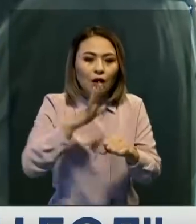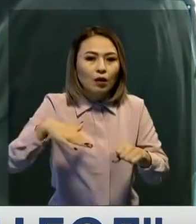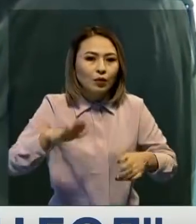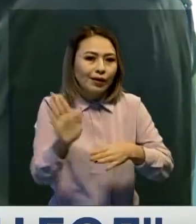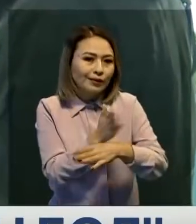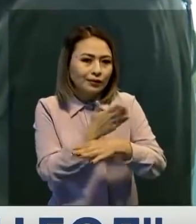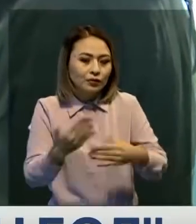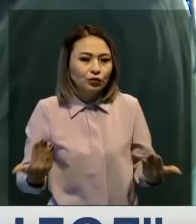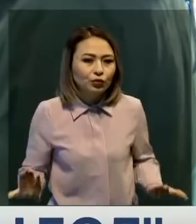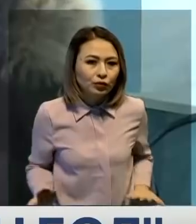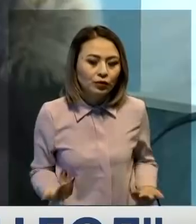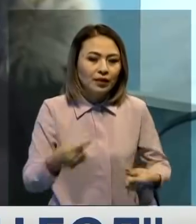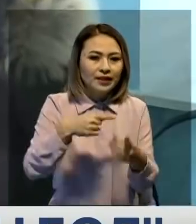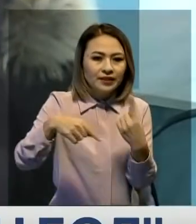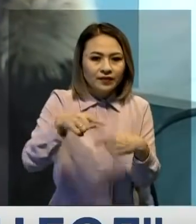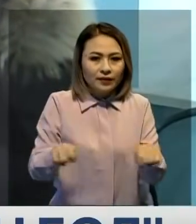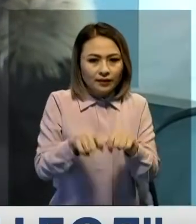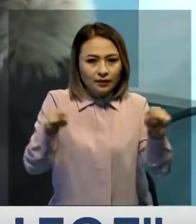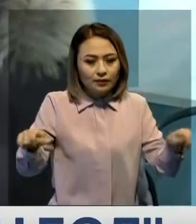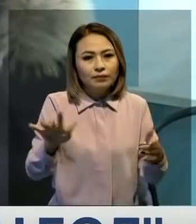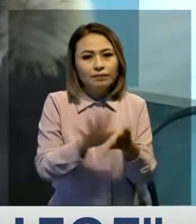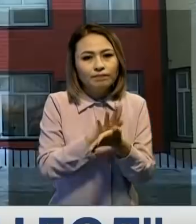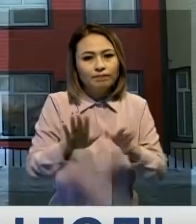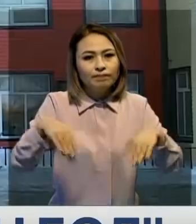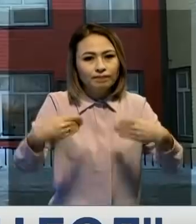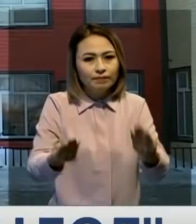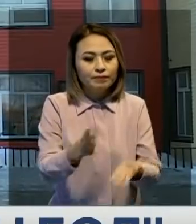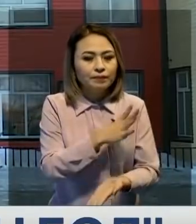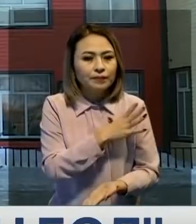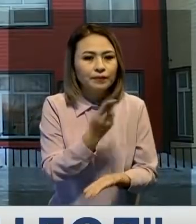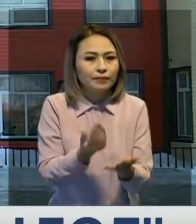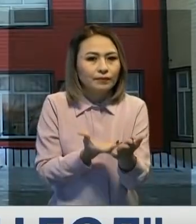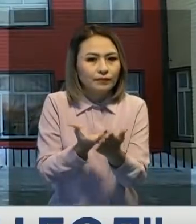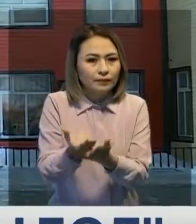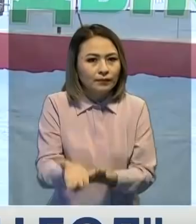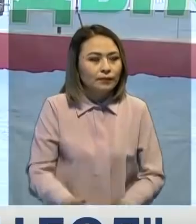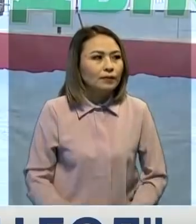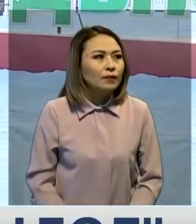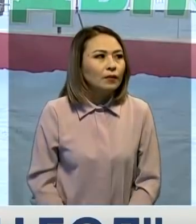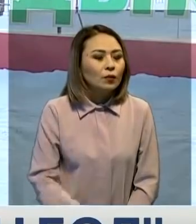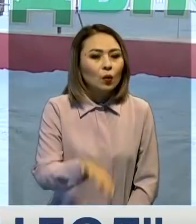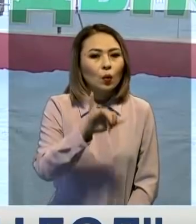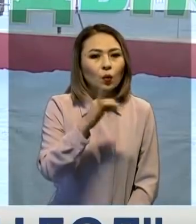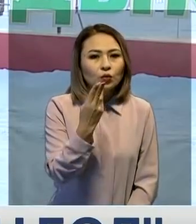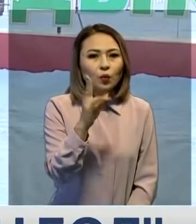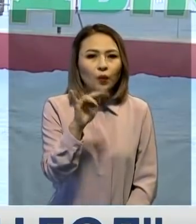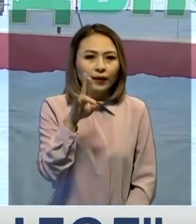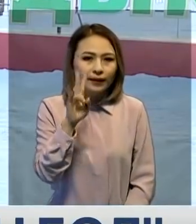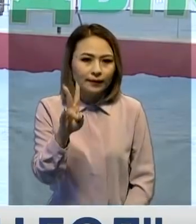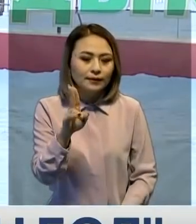бөлек жергілік тұрғындарға кәсі башуға қолдау көрсетіп, грант берген. Бұл үш үш ғғы ауылдығы ұқырғы